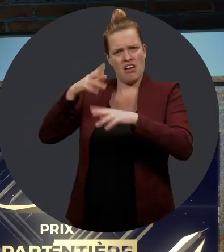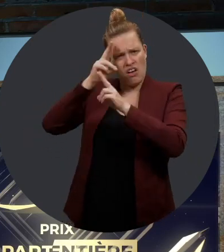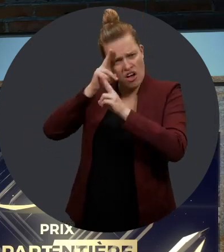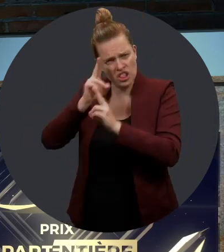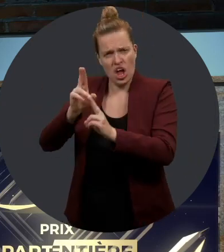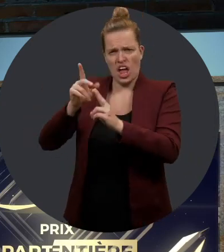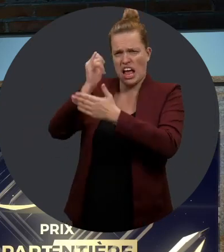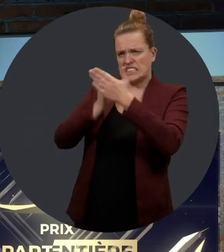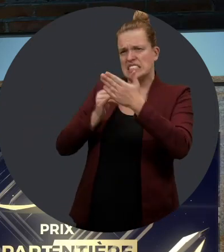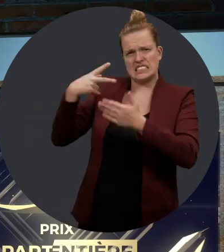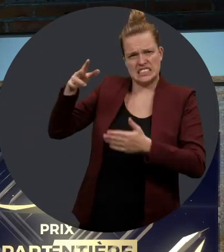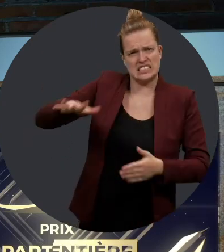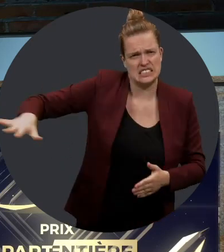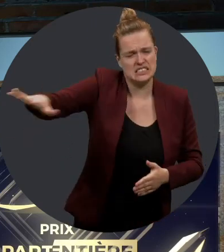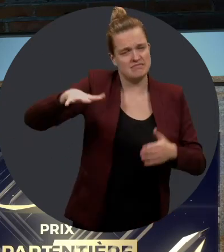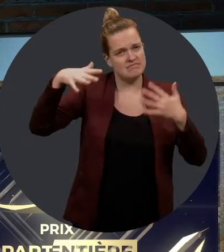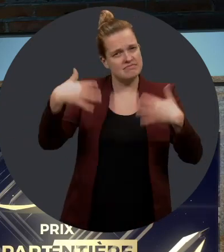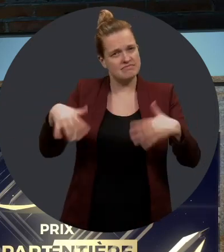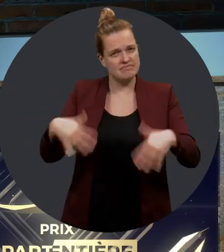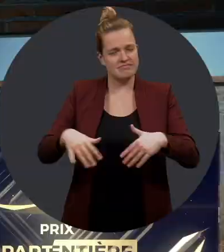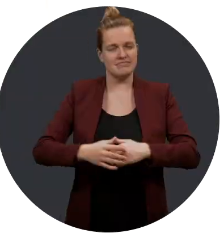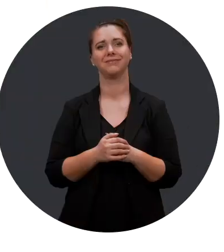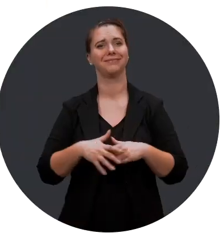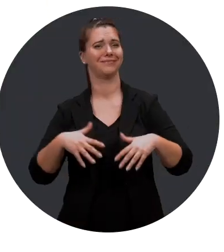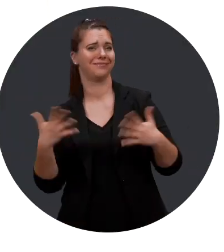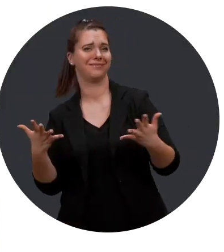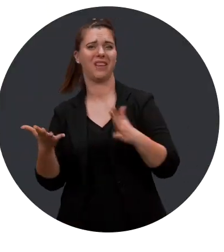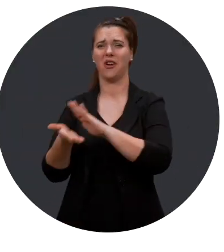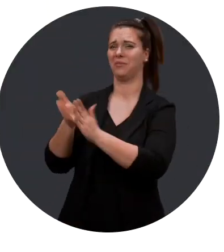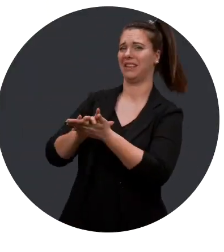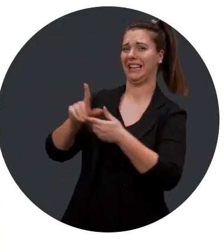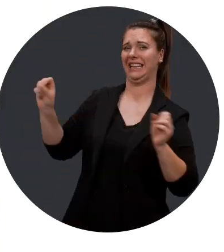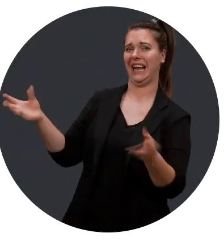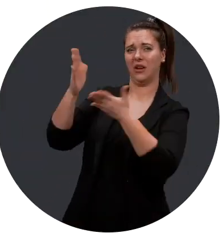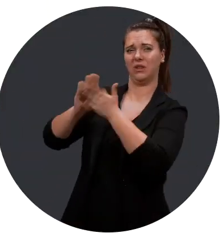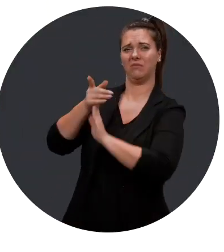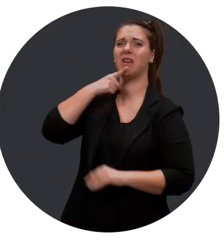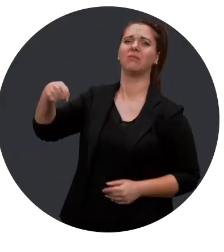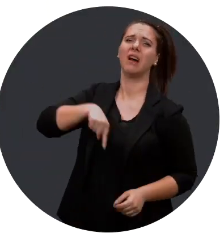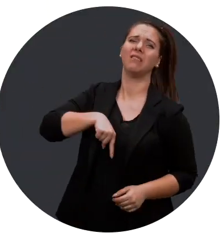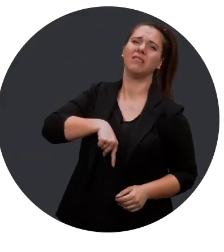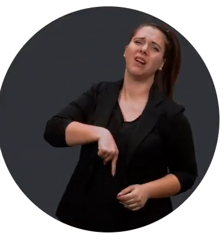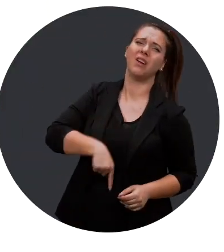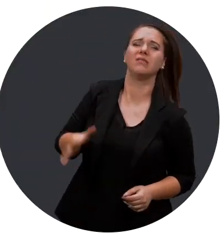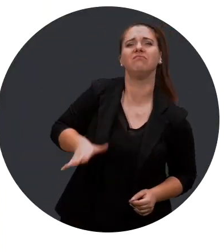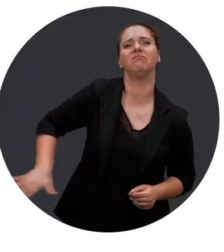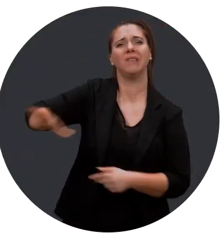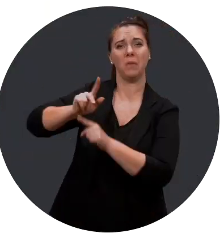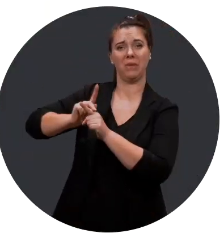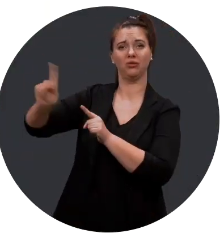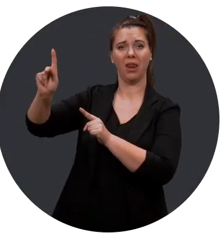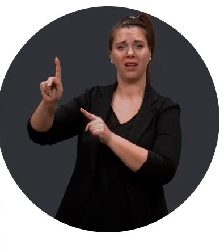qui vraiment avait un hommage à rendre à ces artistes. À la base de la création de la compagnie, il y un désir profond de faire